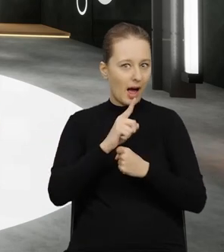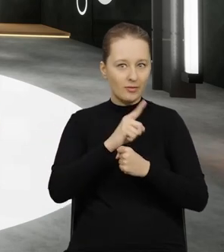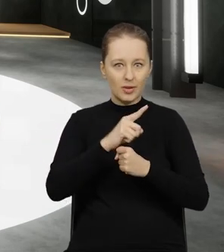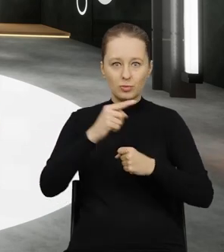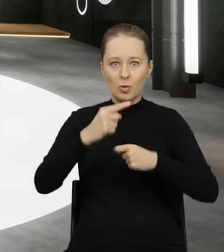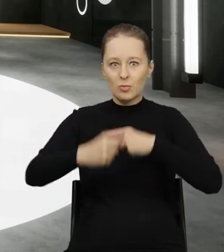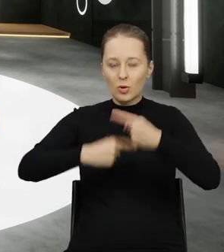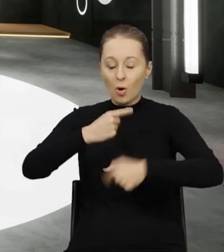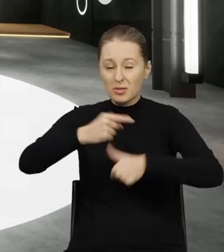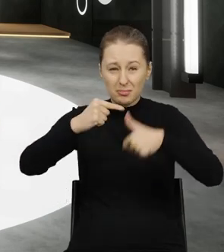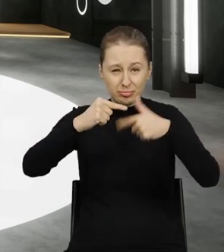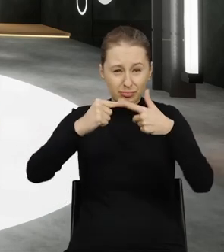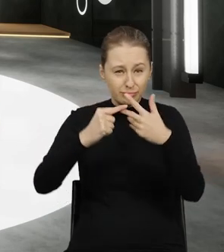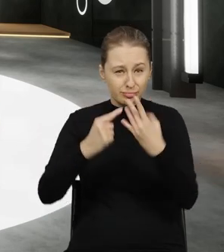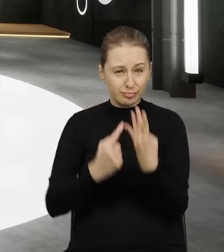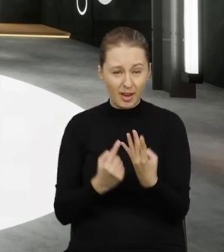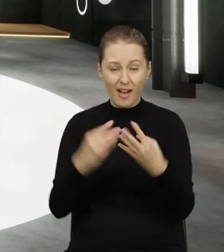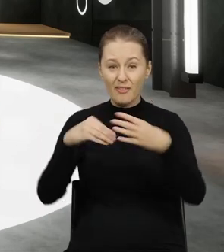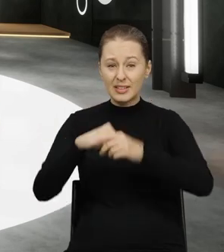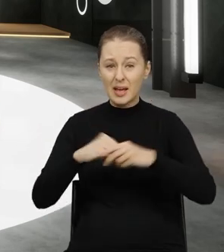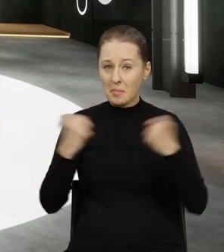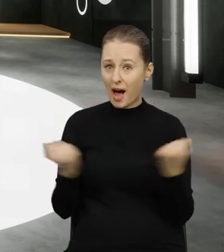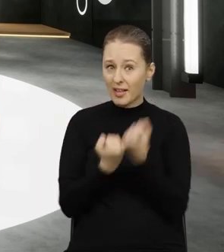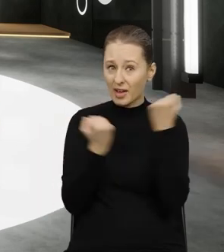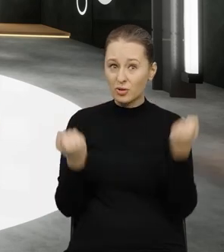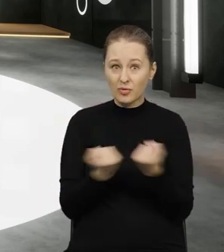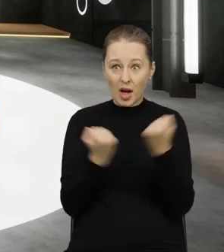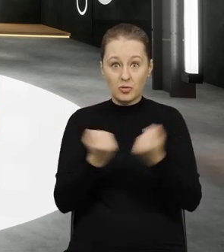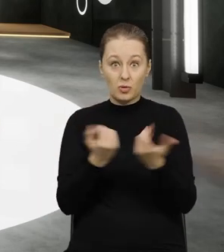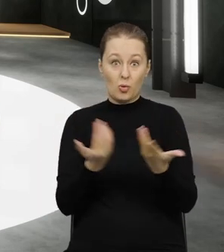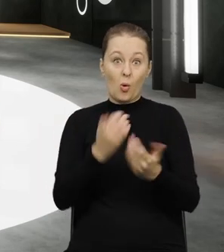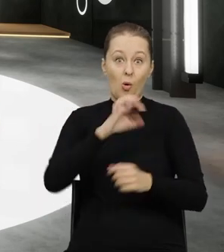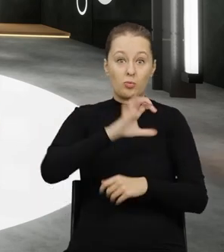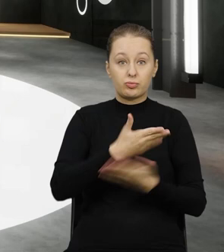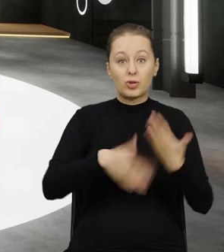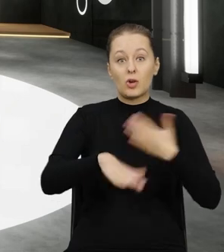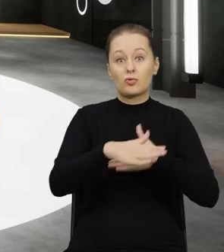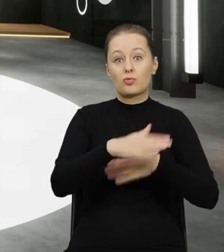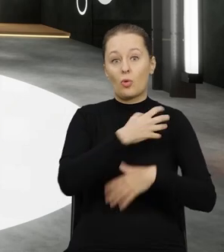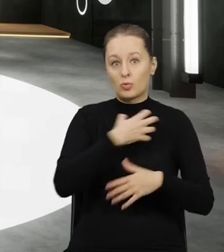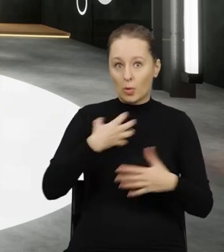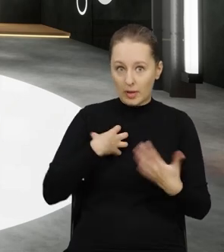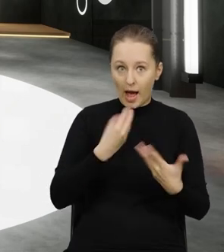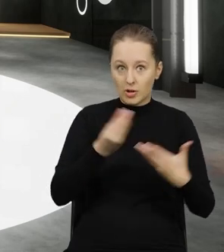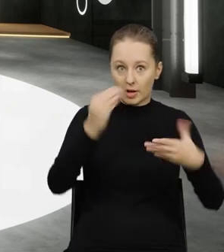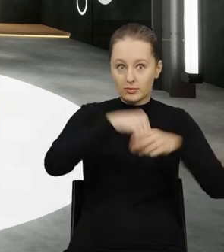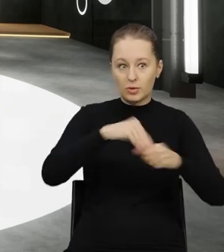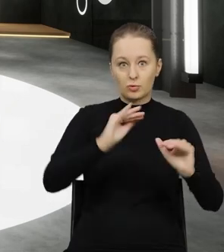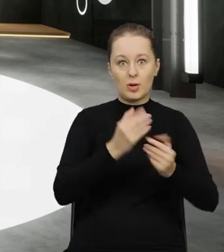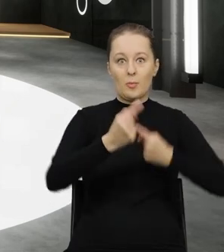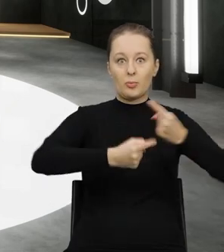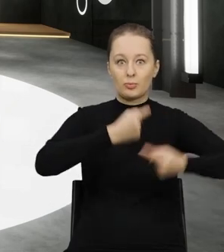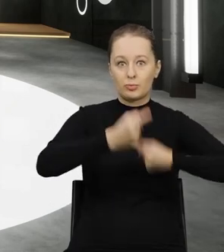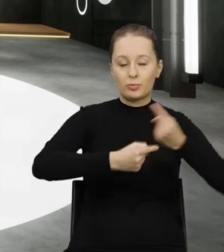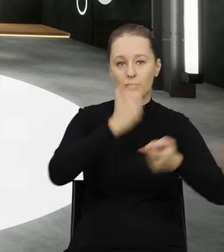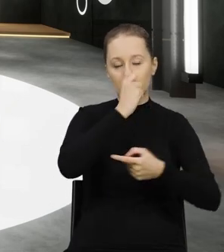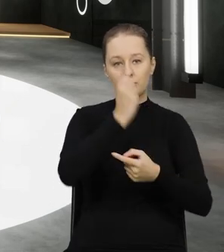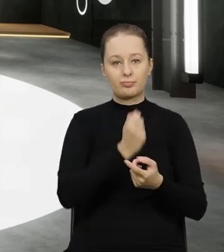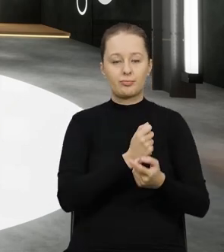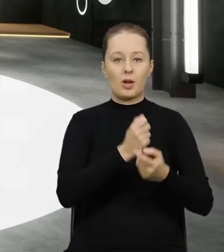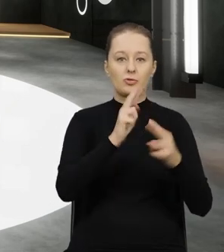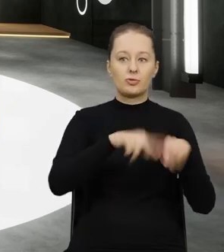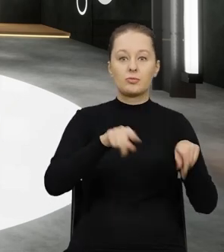jest naprawdę bardzo złożony proces, w który zaangażowane są zarówno podmioty gospodarcze, które w tym uczestniczą, a więc i wytwórca